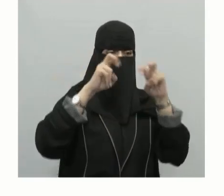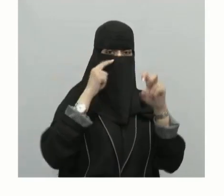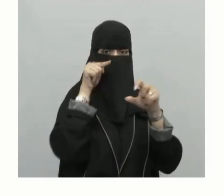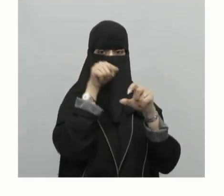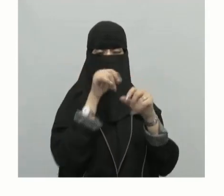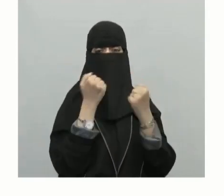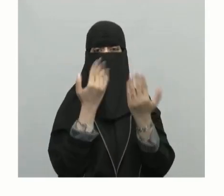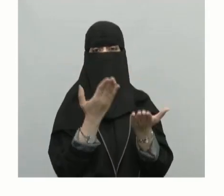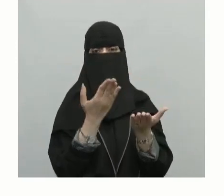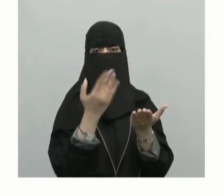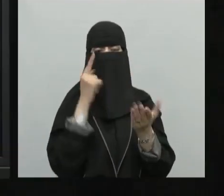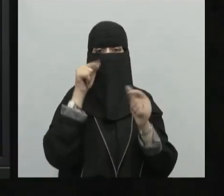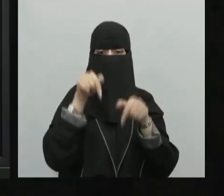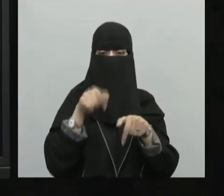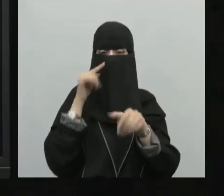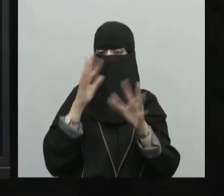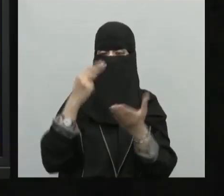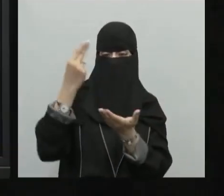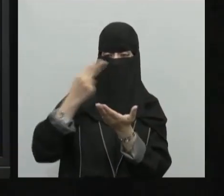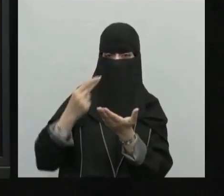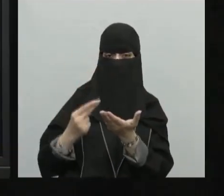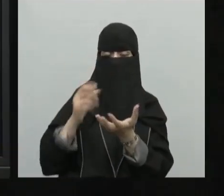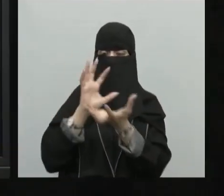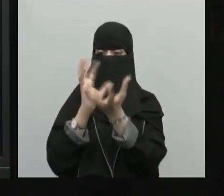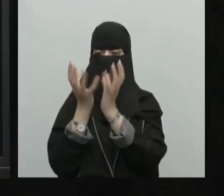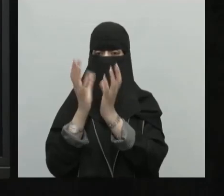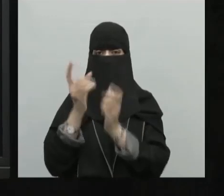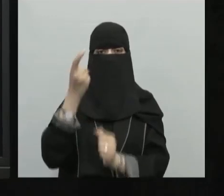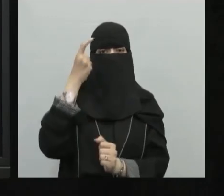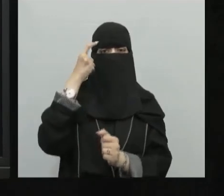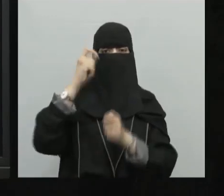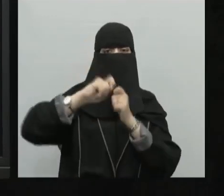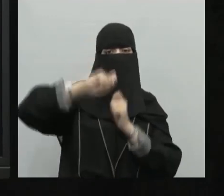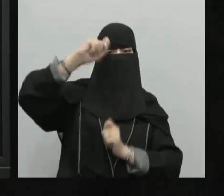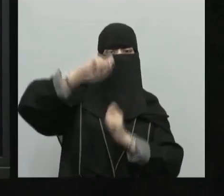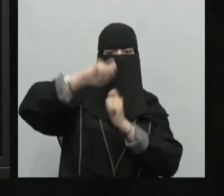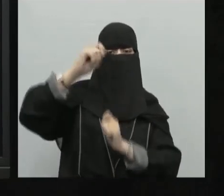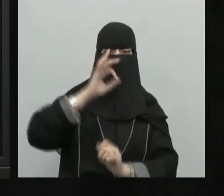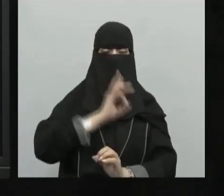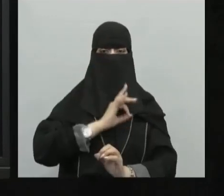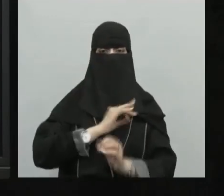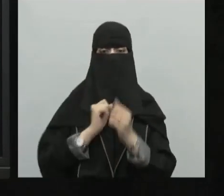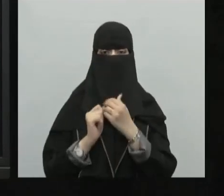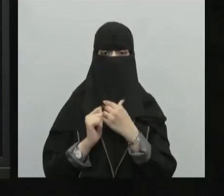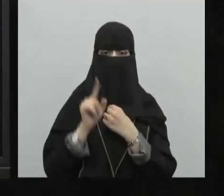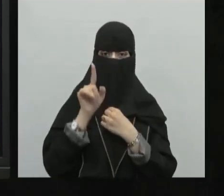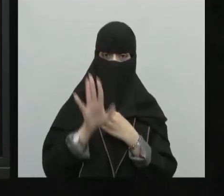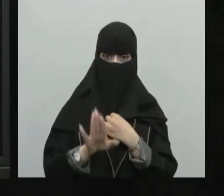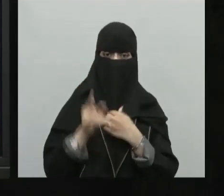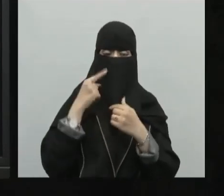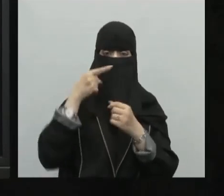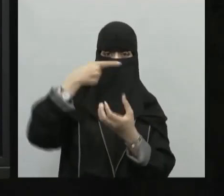ولكن موجودة على الخرائط وعلى مجسمات الكرة الأرضية إذن هي عبارة عن